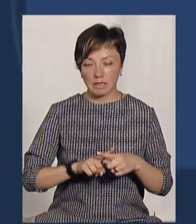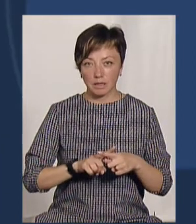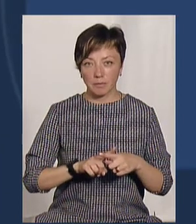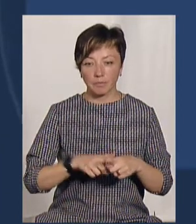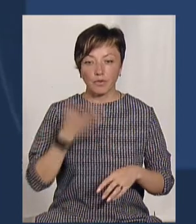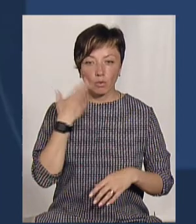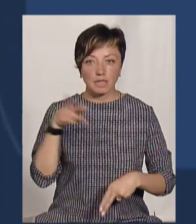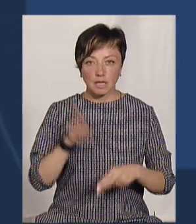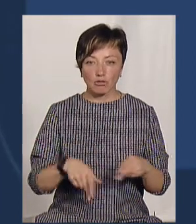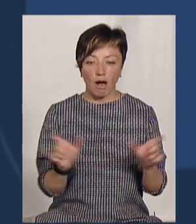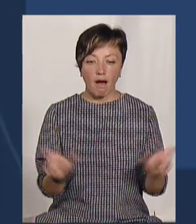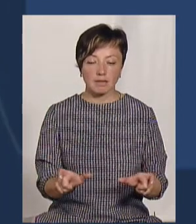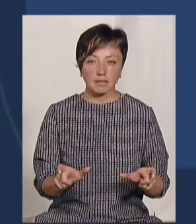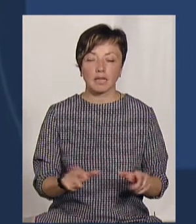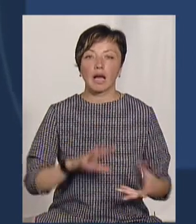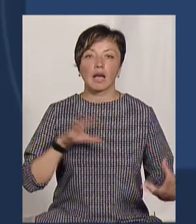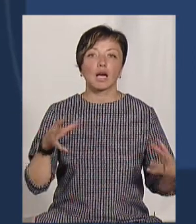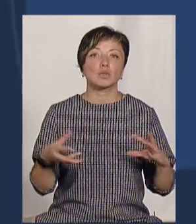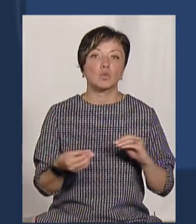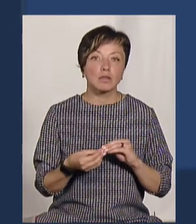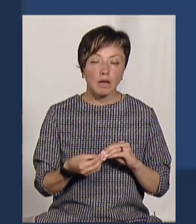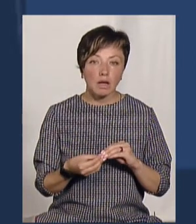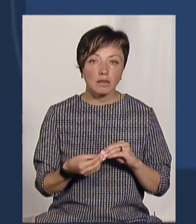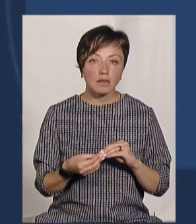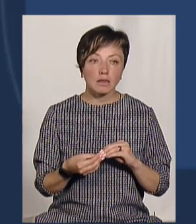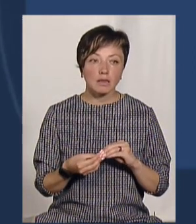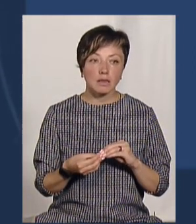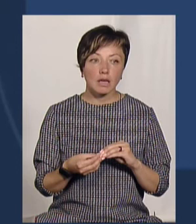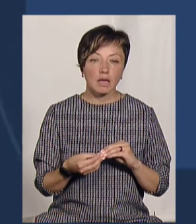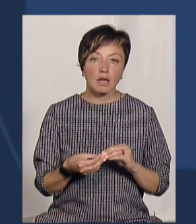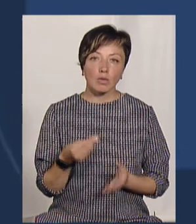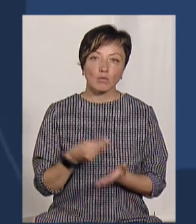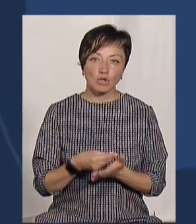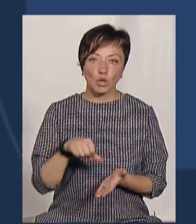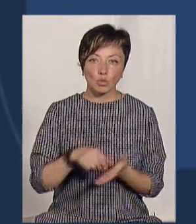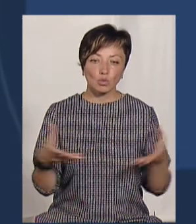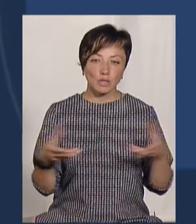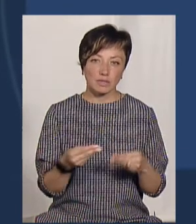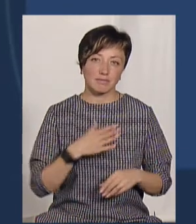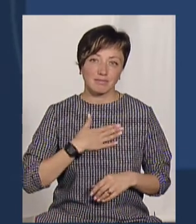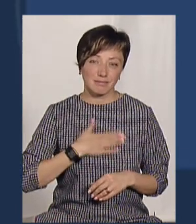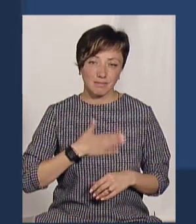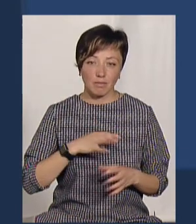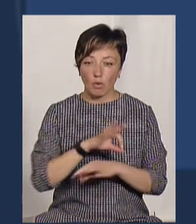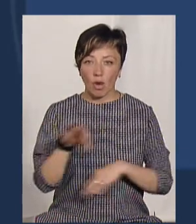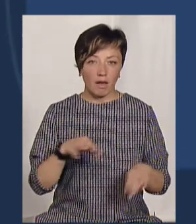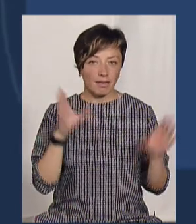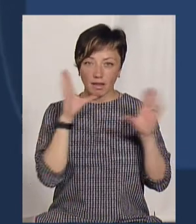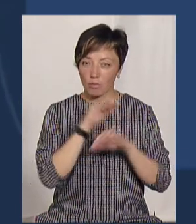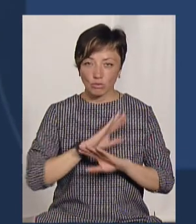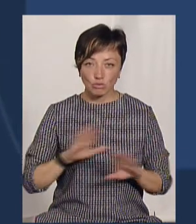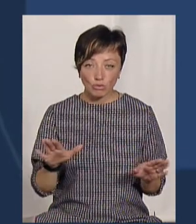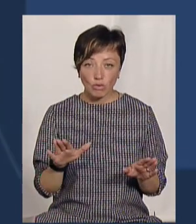карантину. Результат, на жаль, в бюджеті участі є трошки невтішним, тому що сам проєкт не пройшов, на жаль,